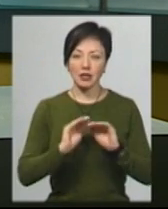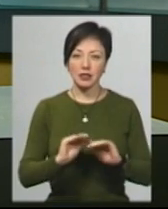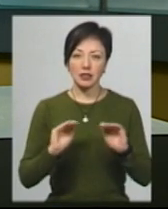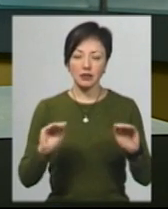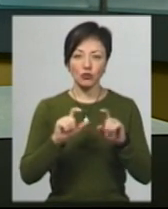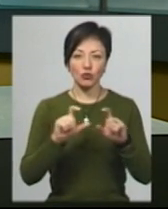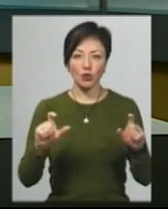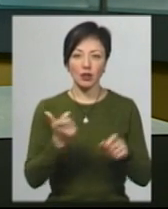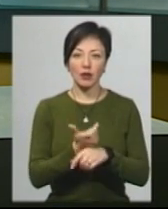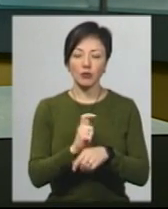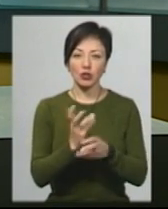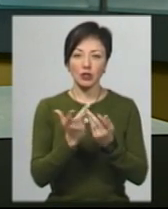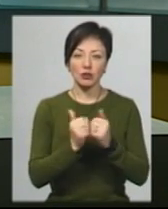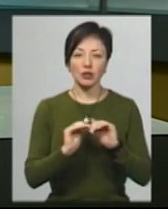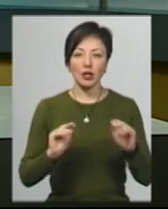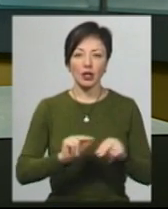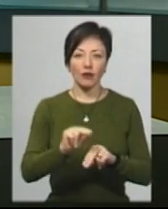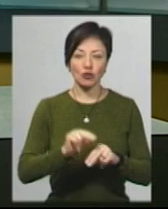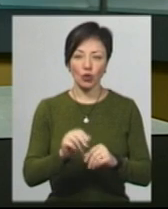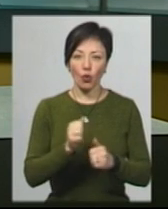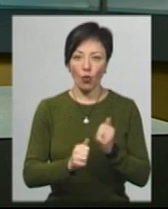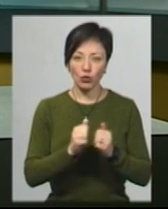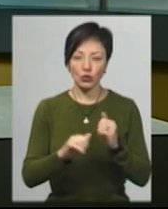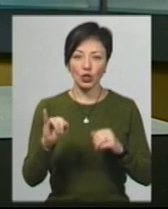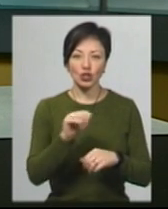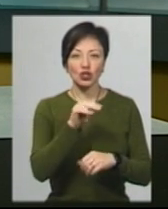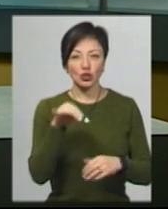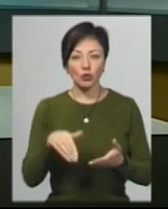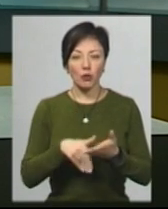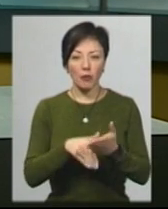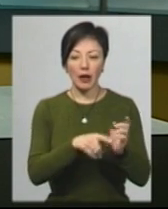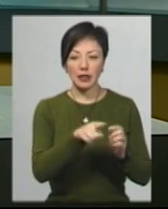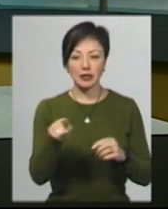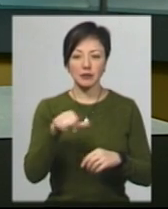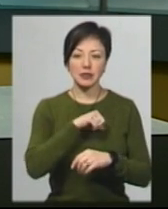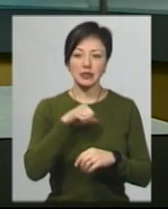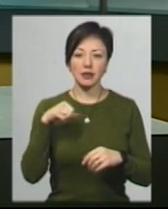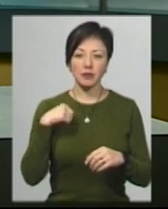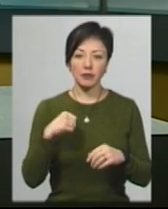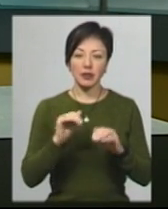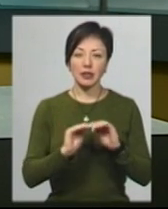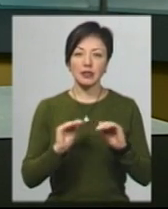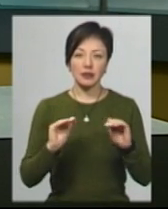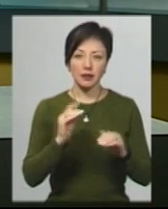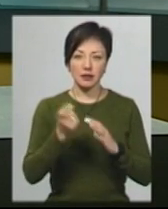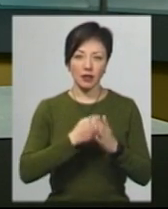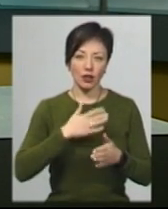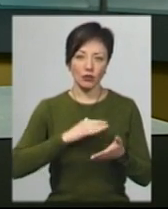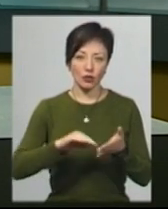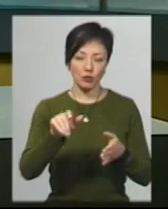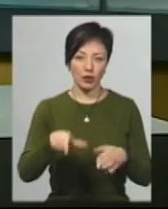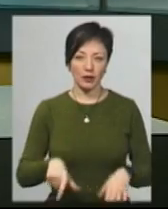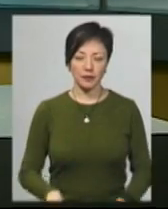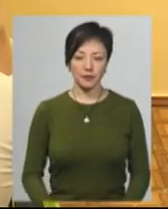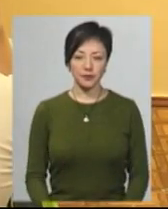школи з найбільшою кількістю учнів навчити кожного та чи допомагають їм самі школи, дізнавалась Дарина Денисенко.